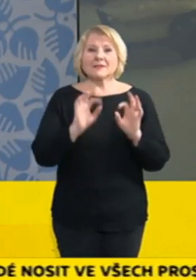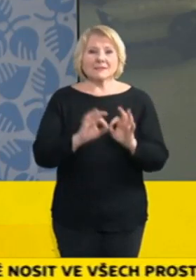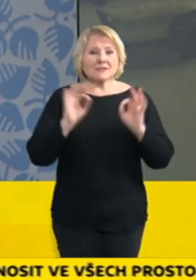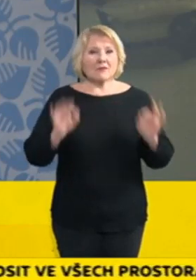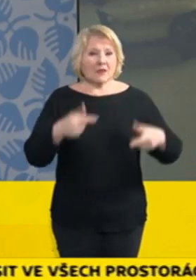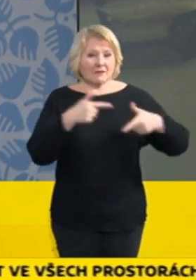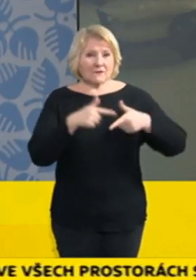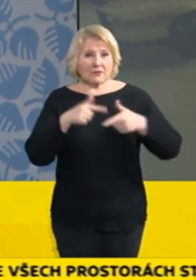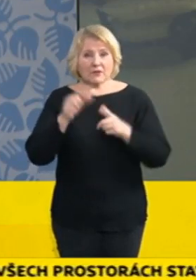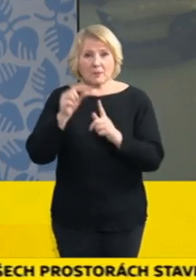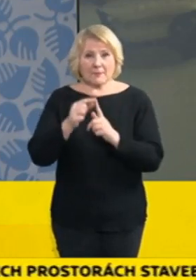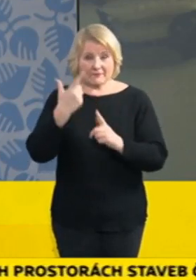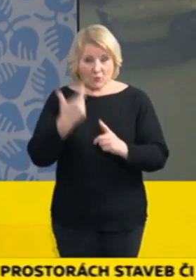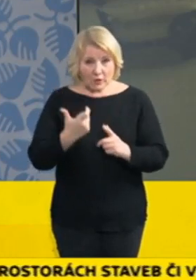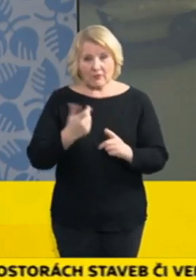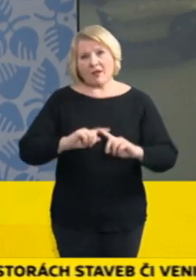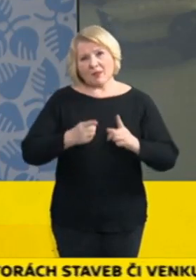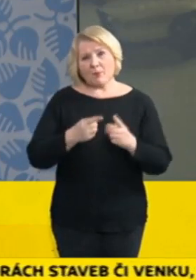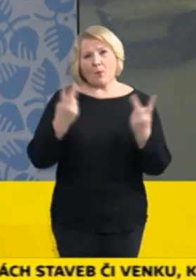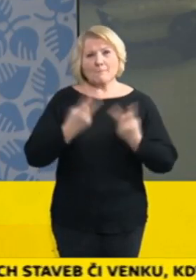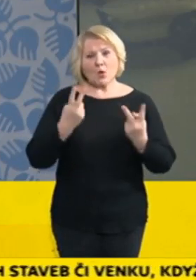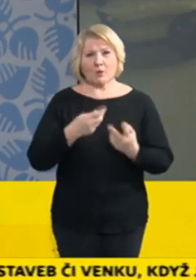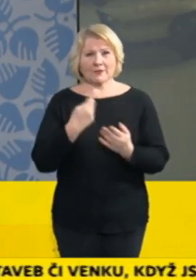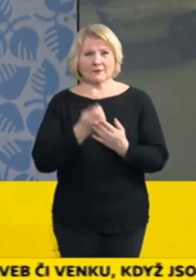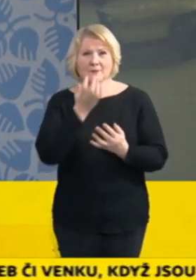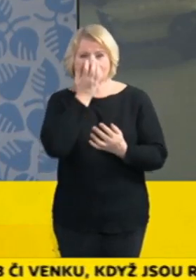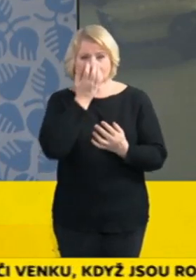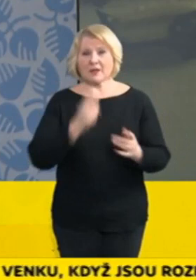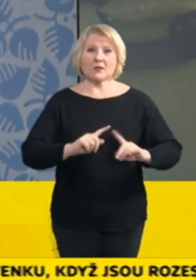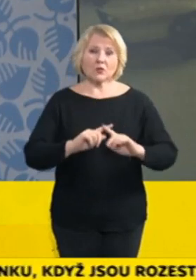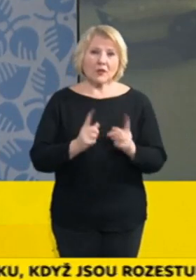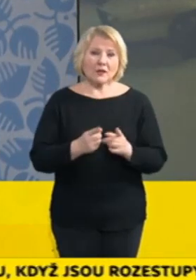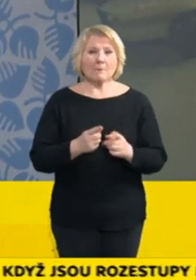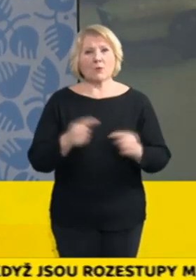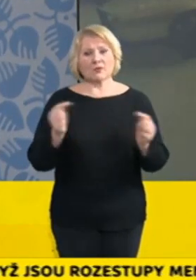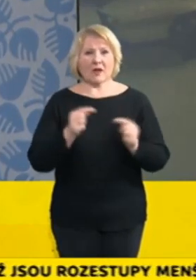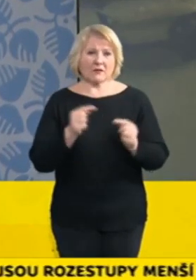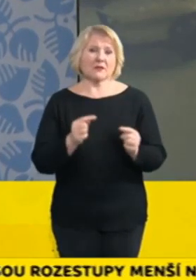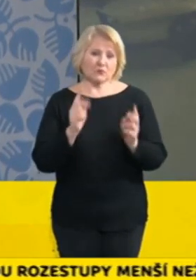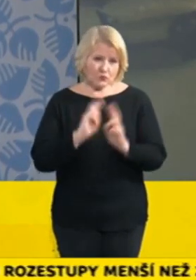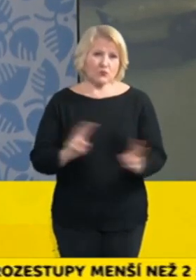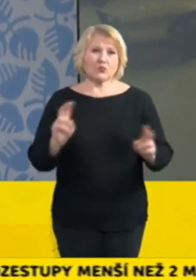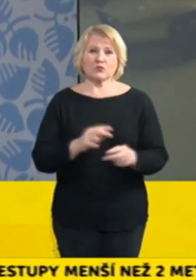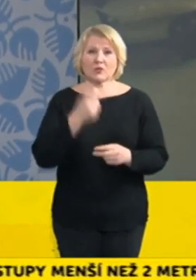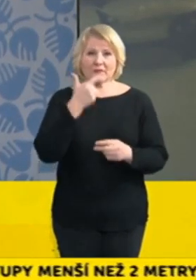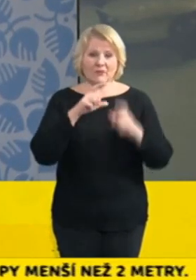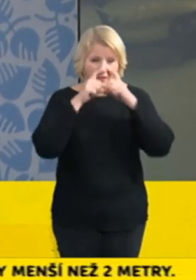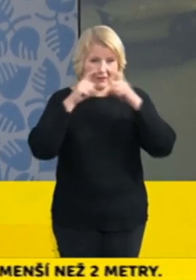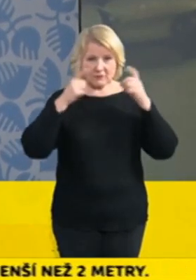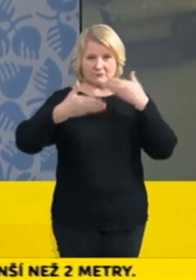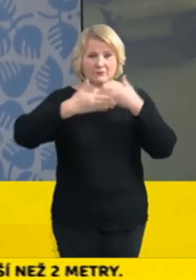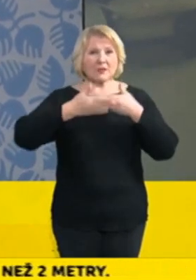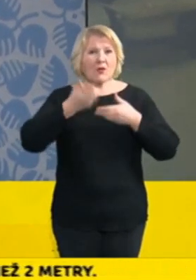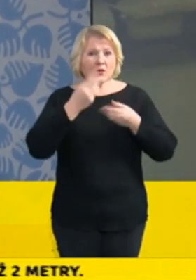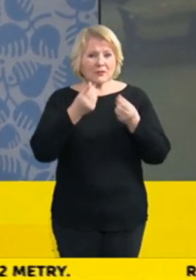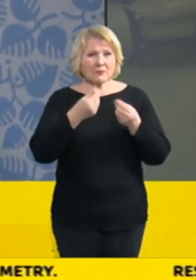nebo podobných respirátorů, případně jako alternativa dvou obličejových masek z materiálu, který